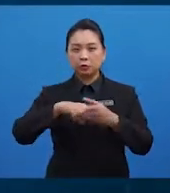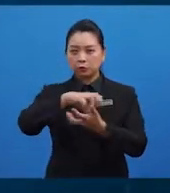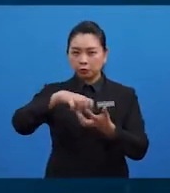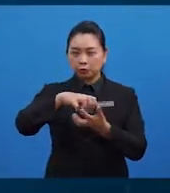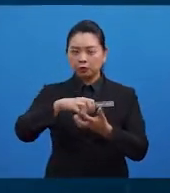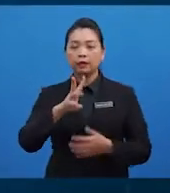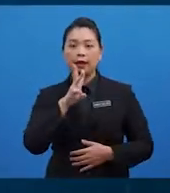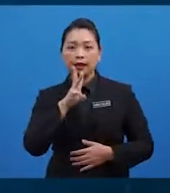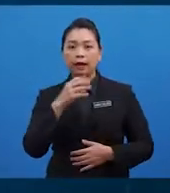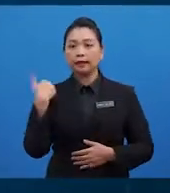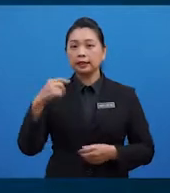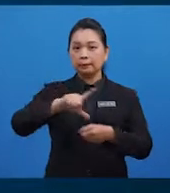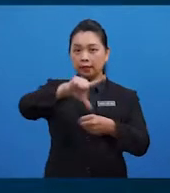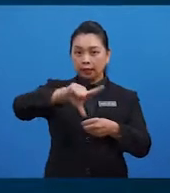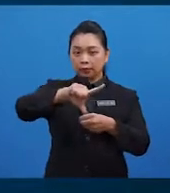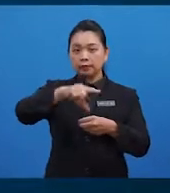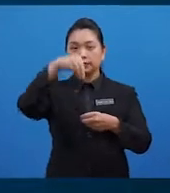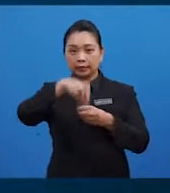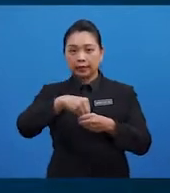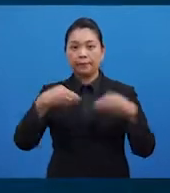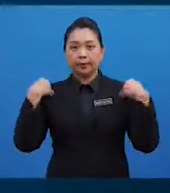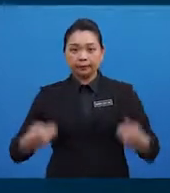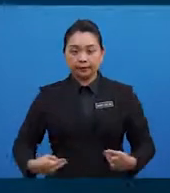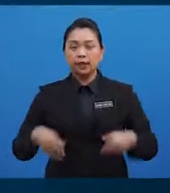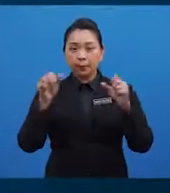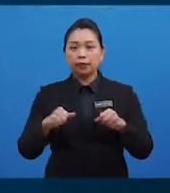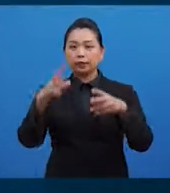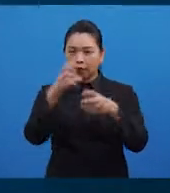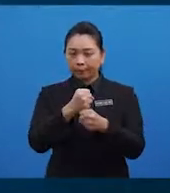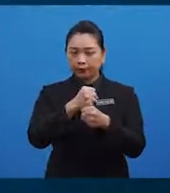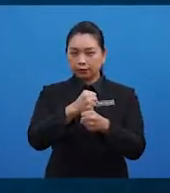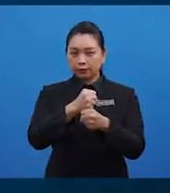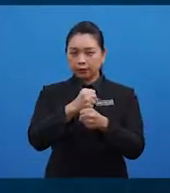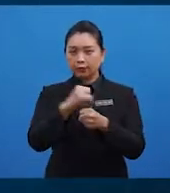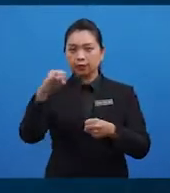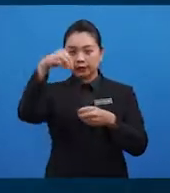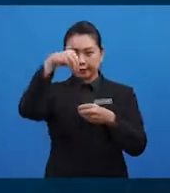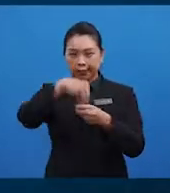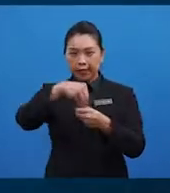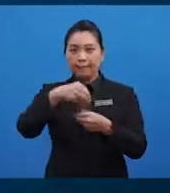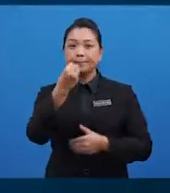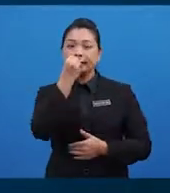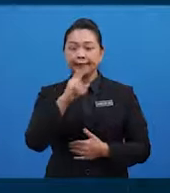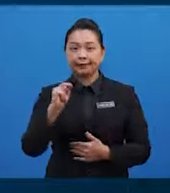sebagai pelarut dalam badan dan juga boleh didapati dalam makanan.